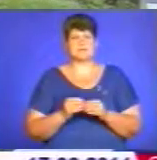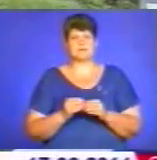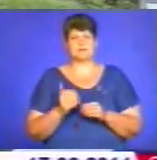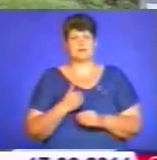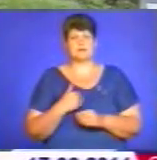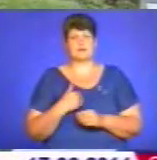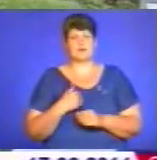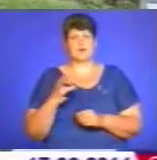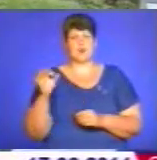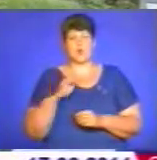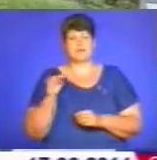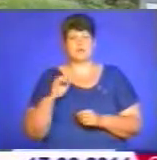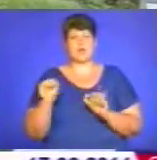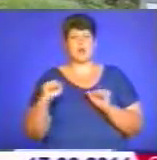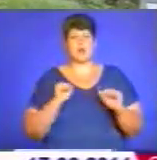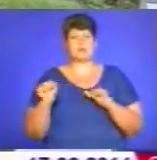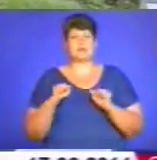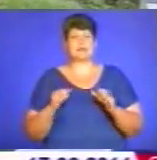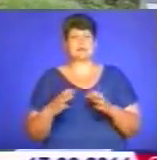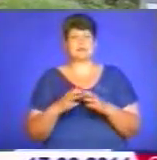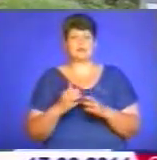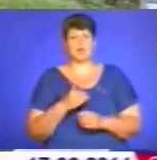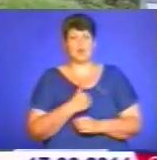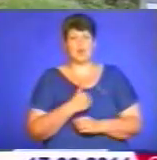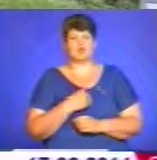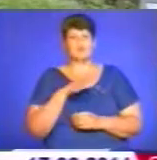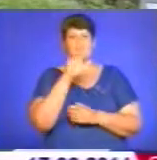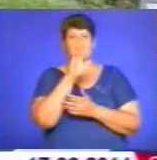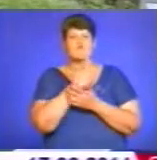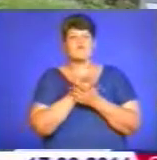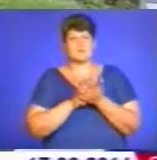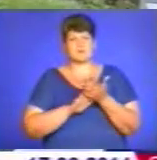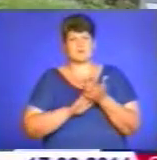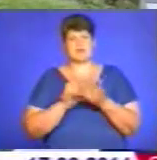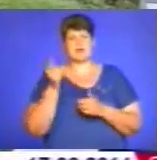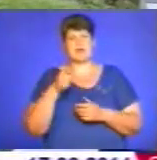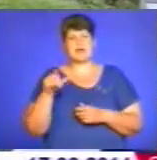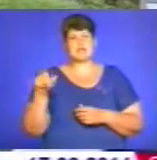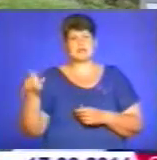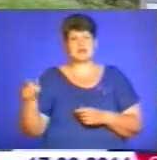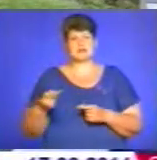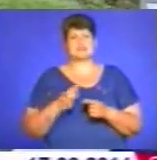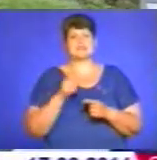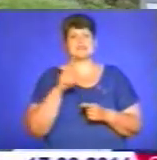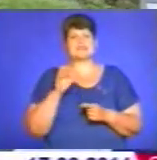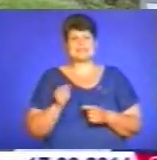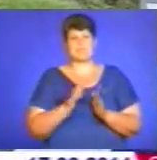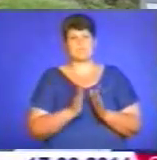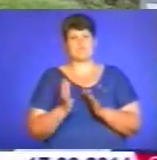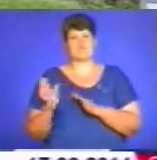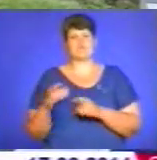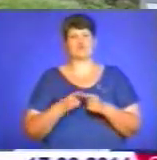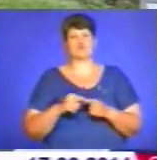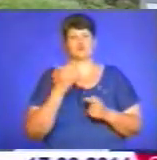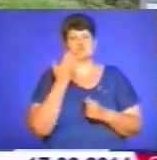як офіцер, як командір батальйону, я хочу вибачитися перед Тернополянами за поведінку цих,